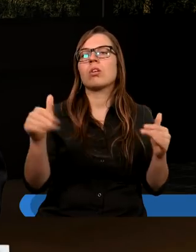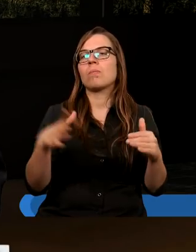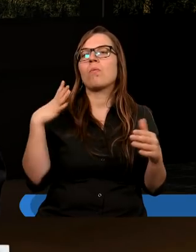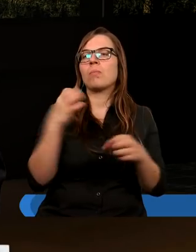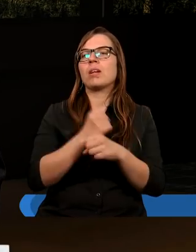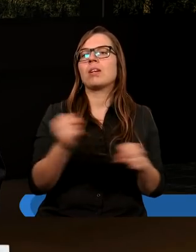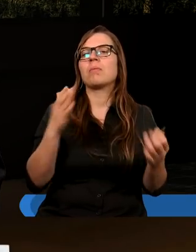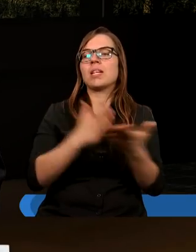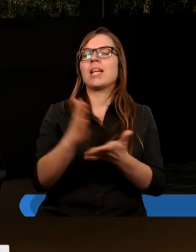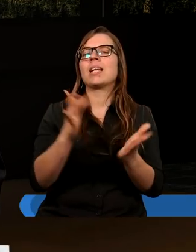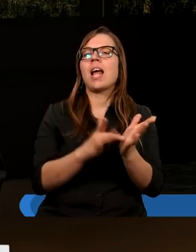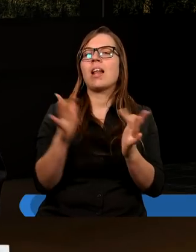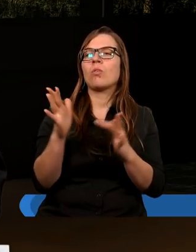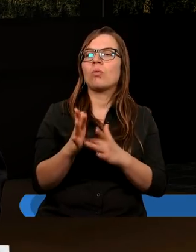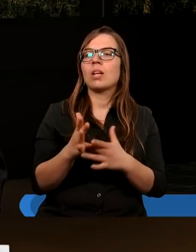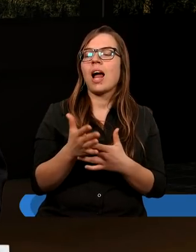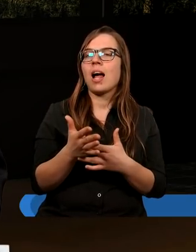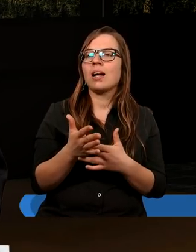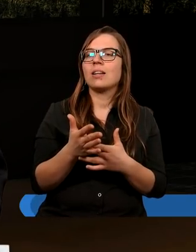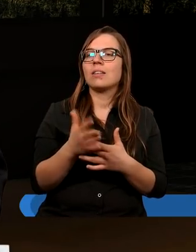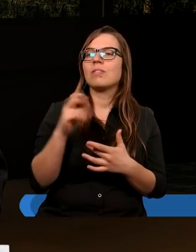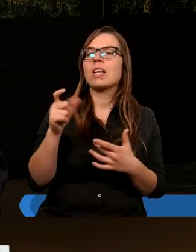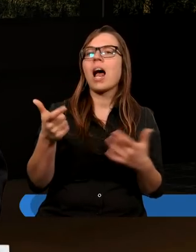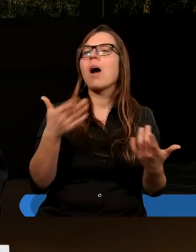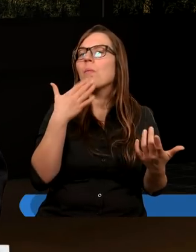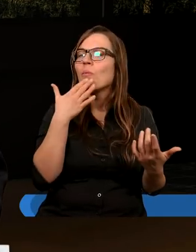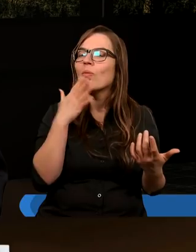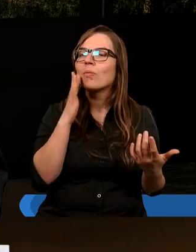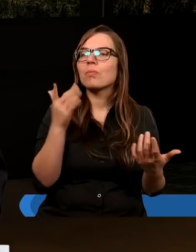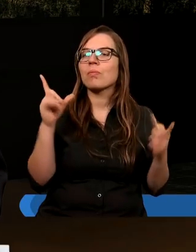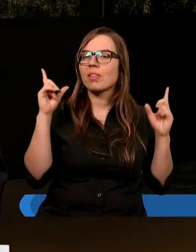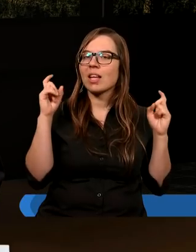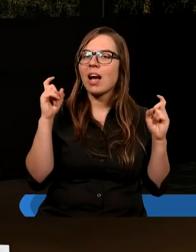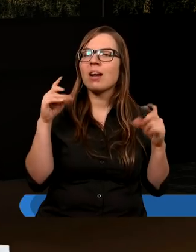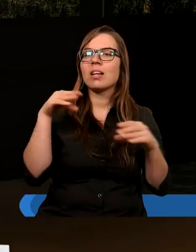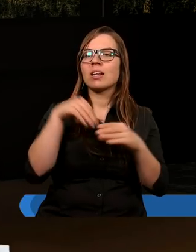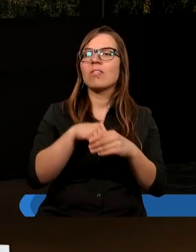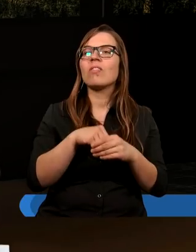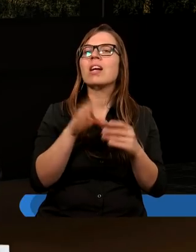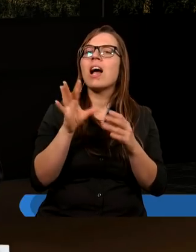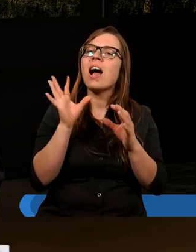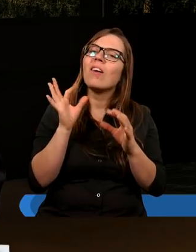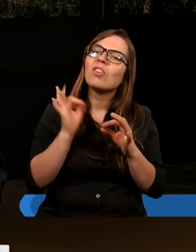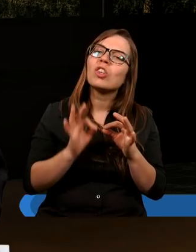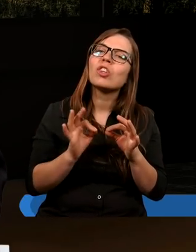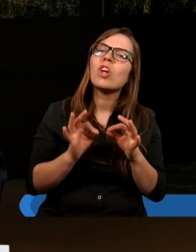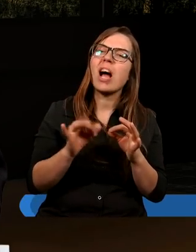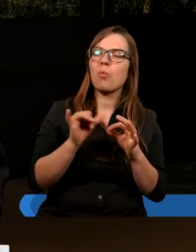być zbawieni przez Jezusa. Więc jak to mówią, diabeł tkwi w szczegółach.